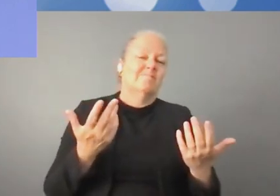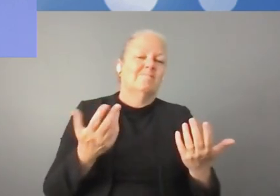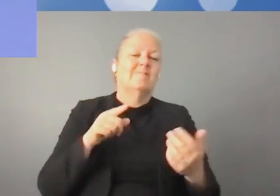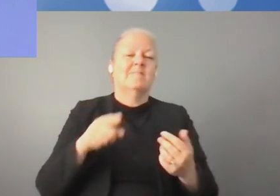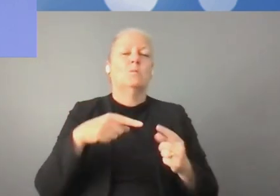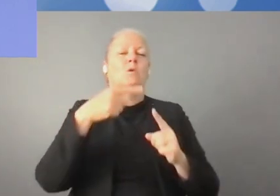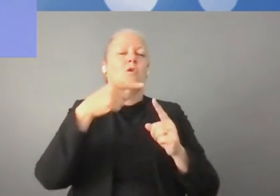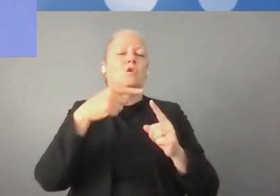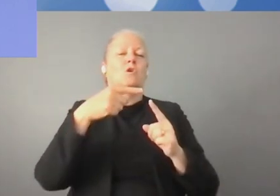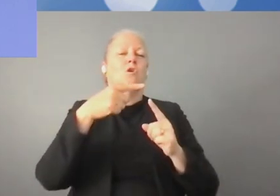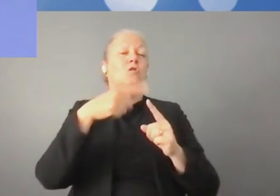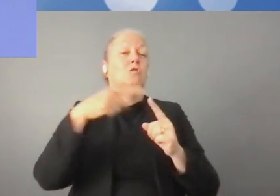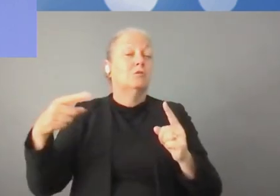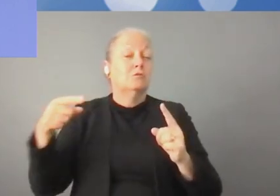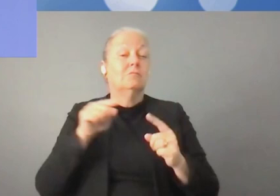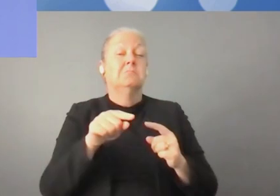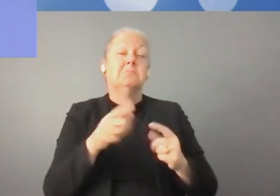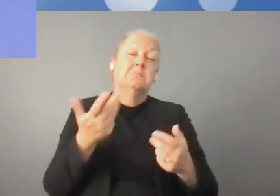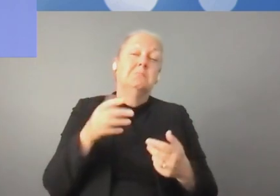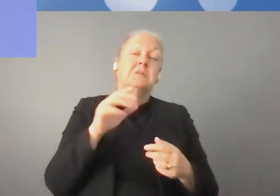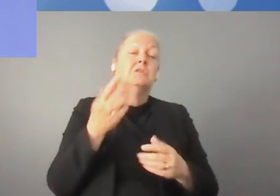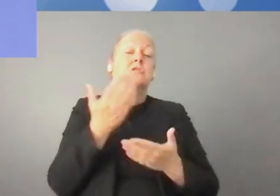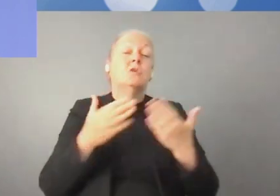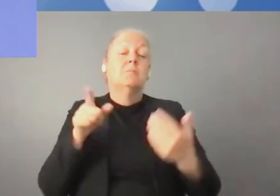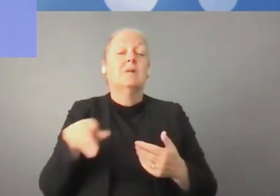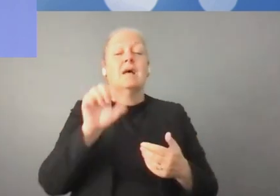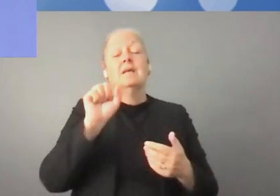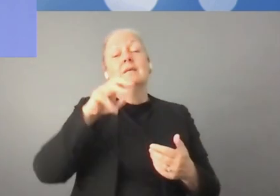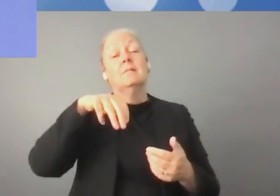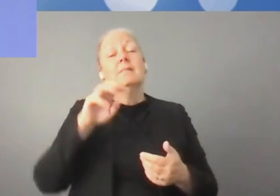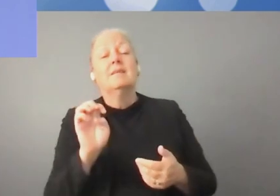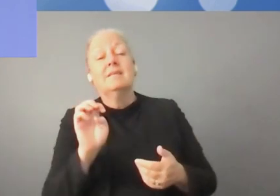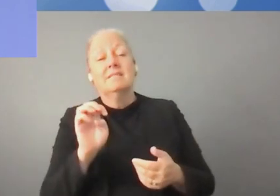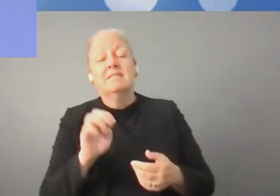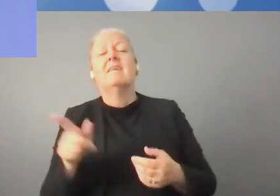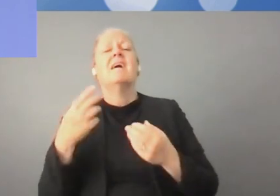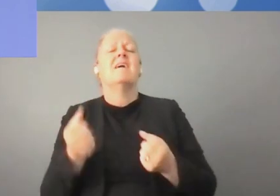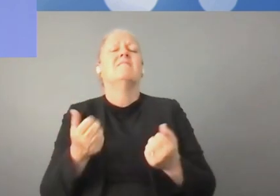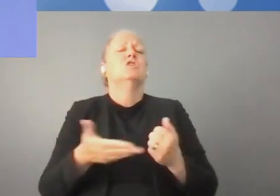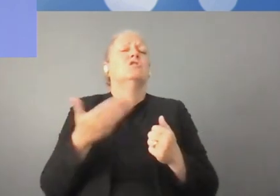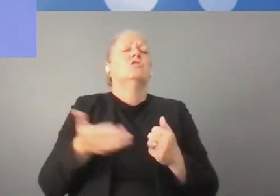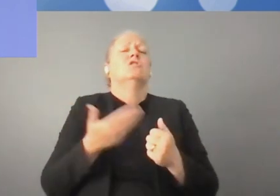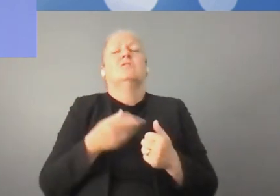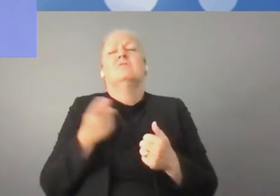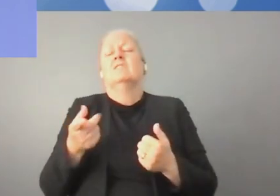Il y a ici un score de possibilités diverses. Parfois, les PME